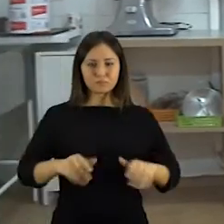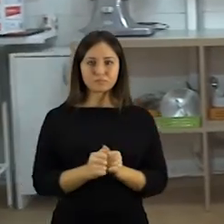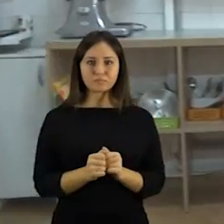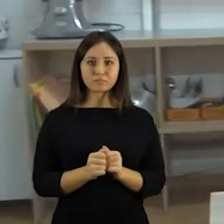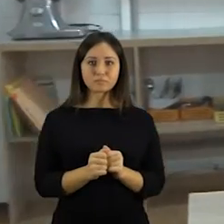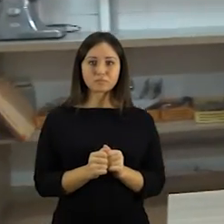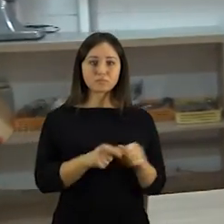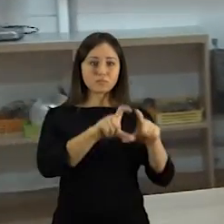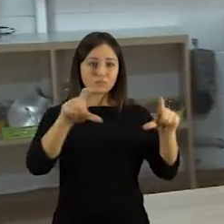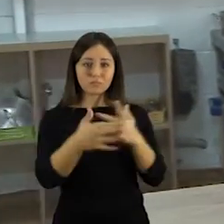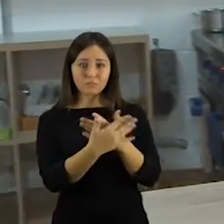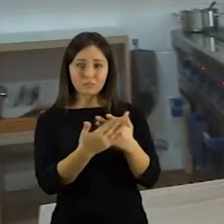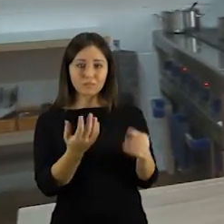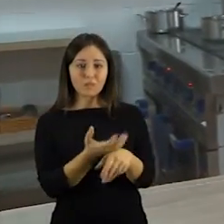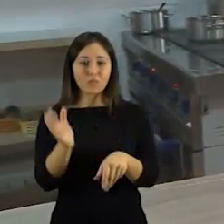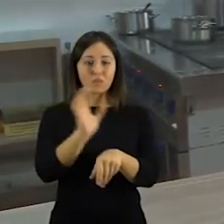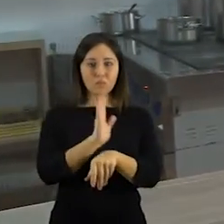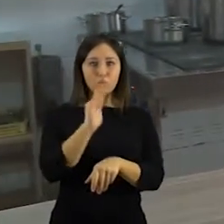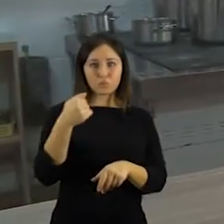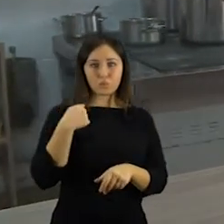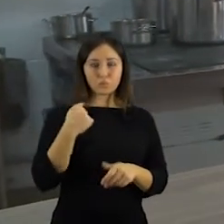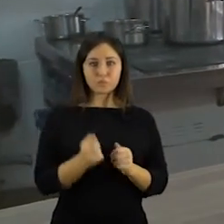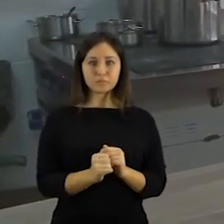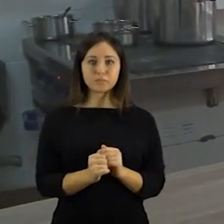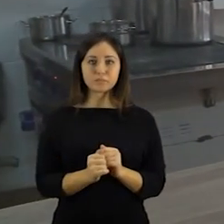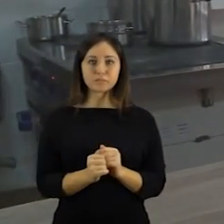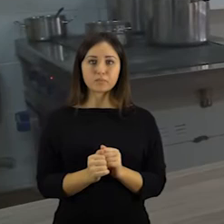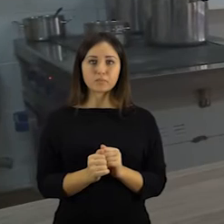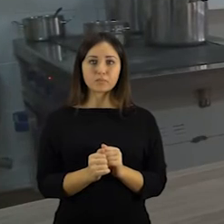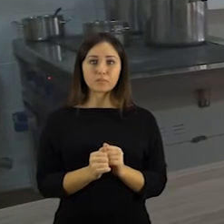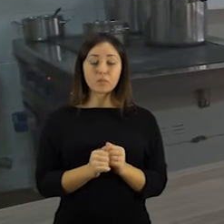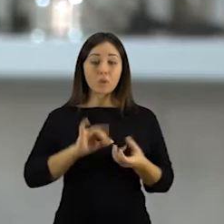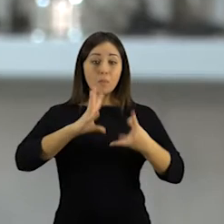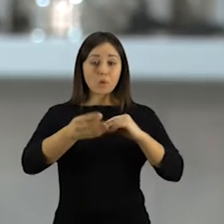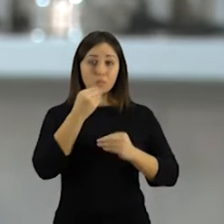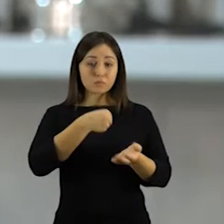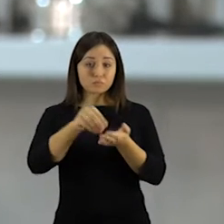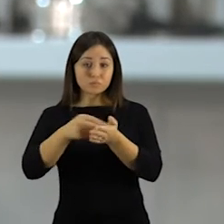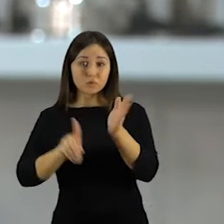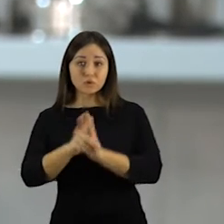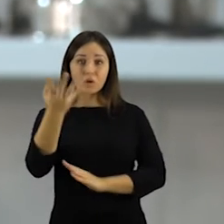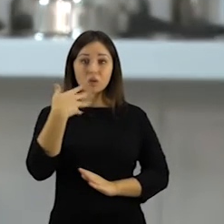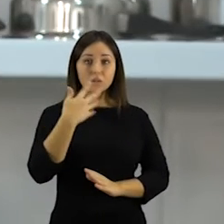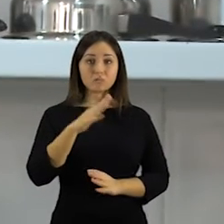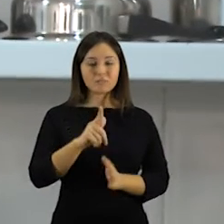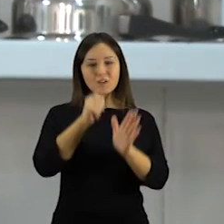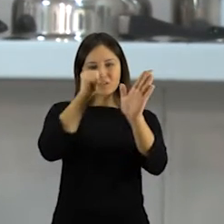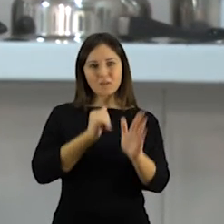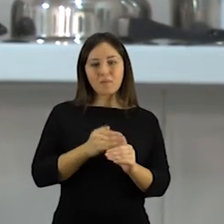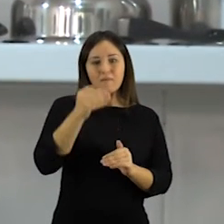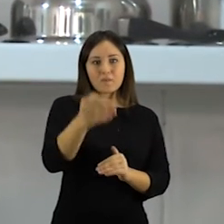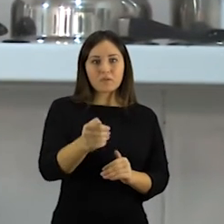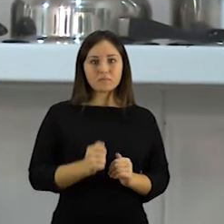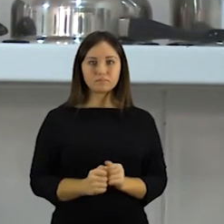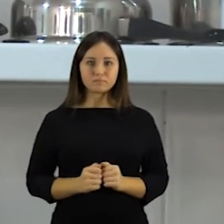Ateityje pageidaujančių prisijungti prie maitinimo centralizavimo tikimasi bus daugiau. Maisto produktai centralizuotai bus perkame nenkščiau kaip